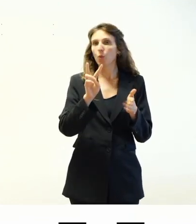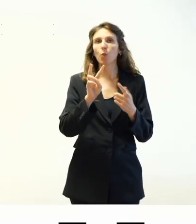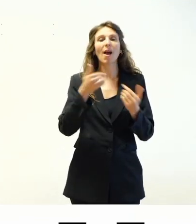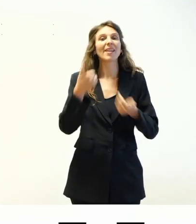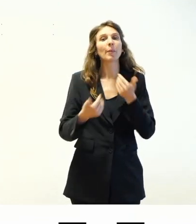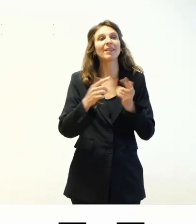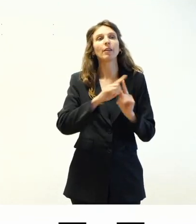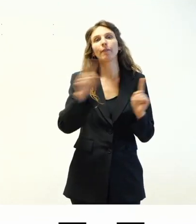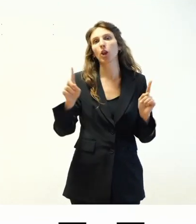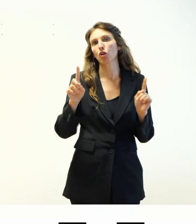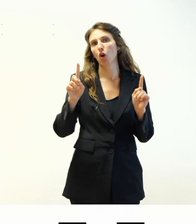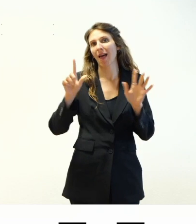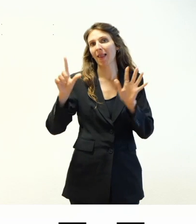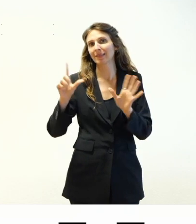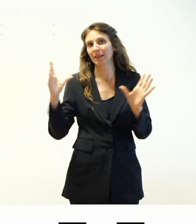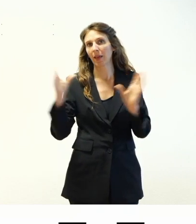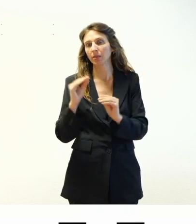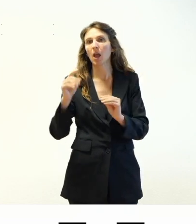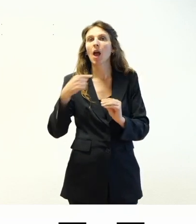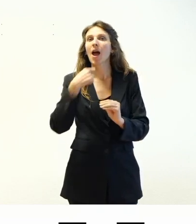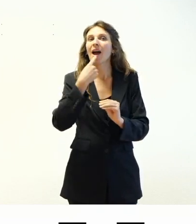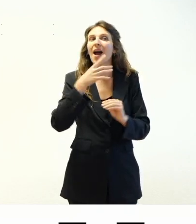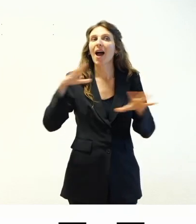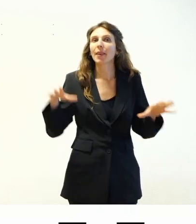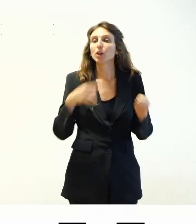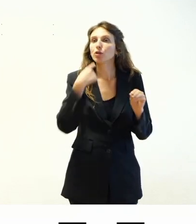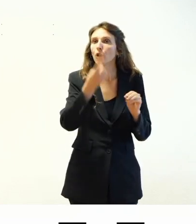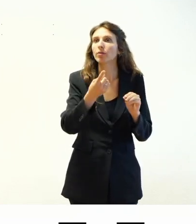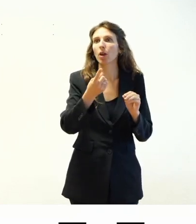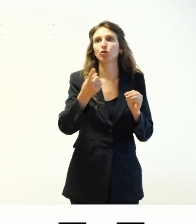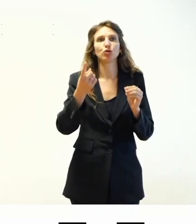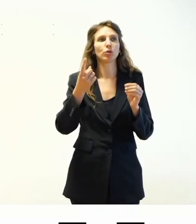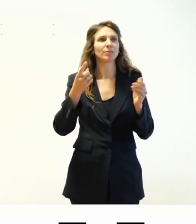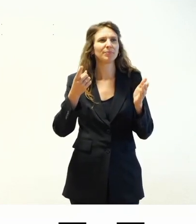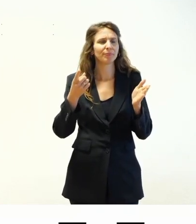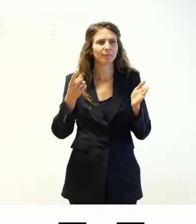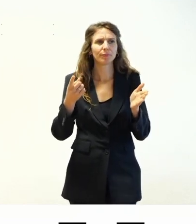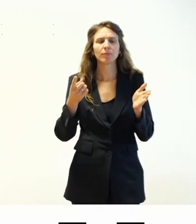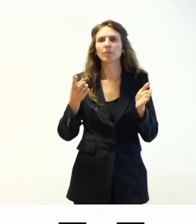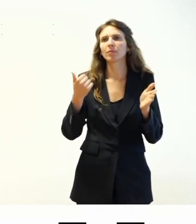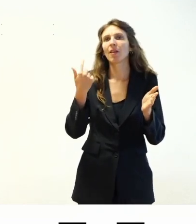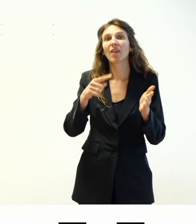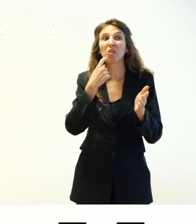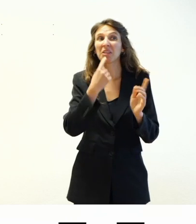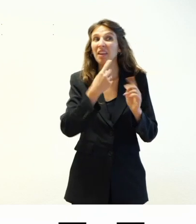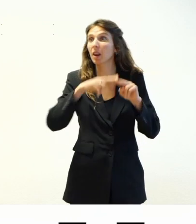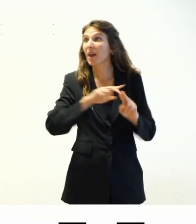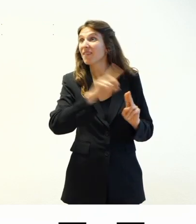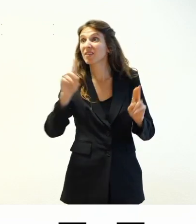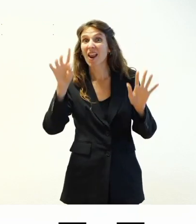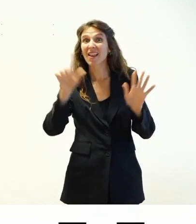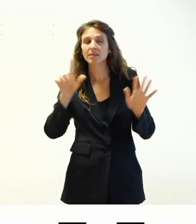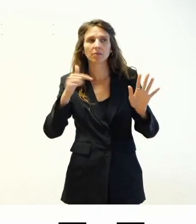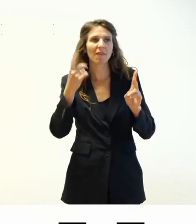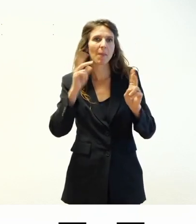19, quindi all'inizio abbiamo detto che era una sessione per cuori forti, questa sessione qua, questo talk qua, è veramente da eroi, perché rimanere qua fino alle 19, ragazzi, è